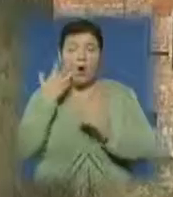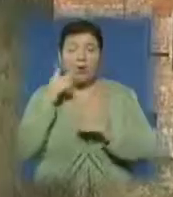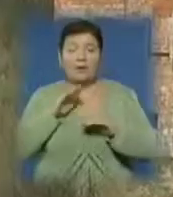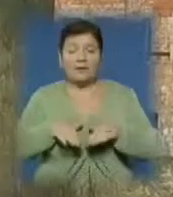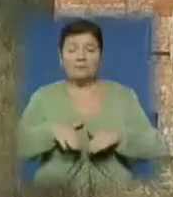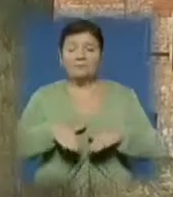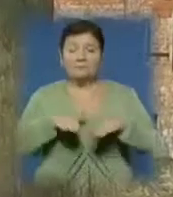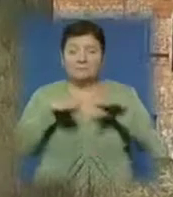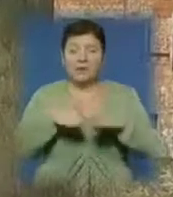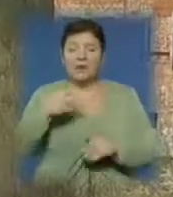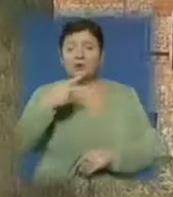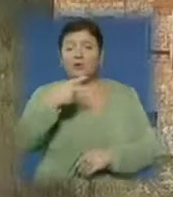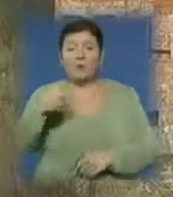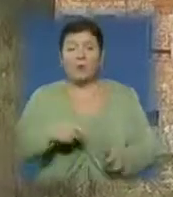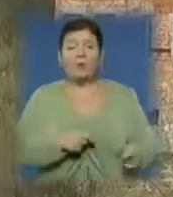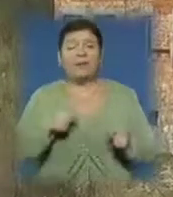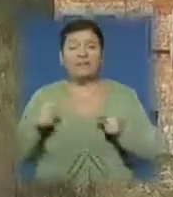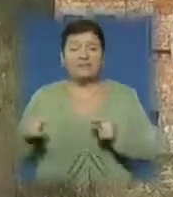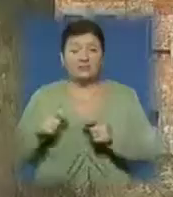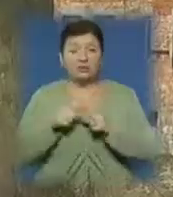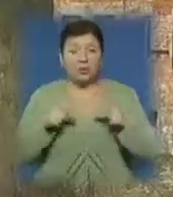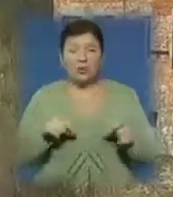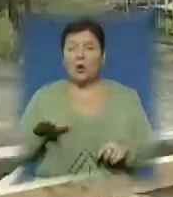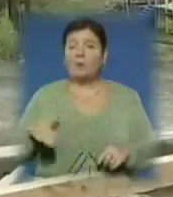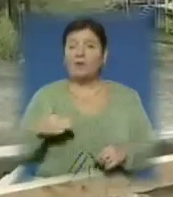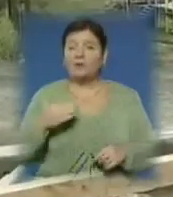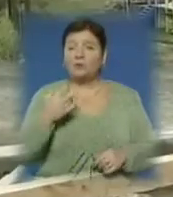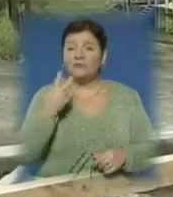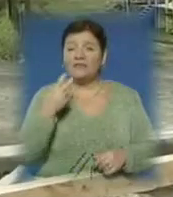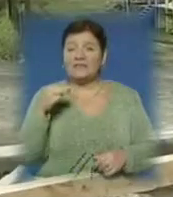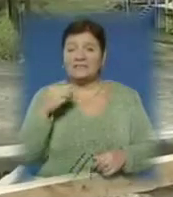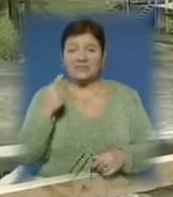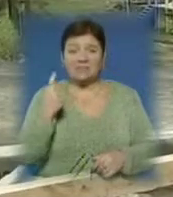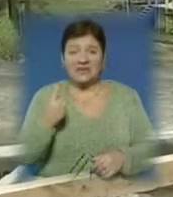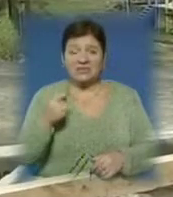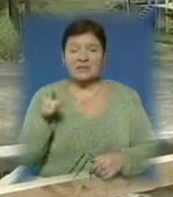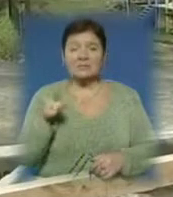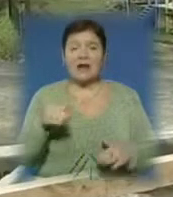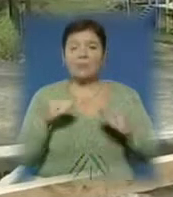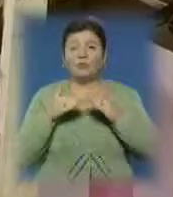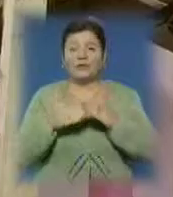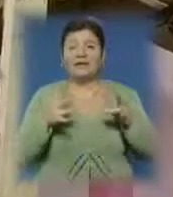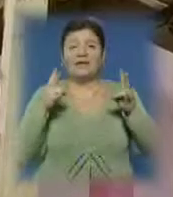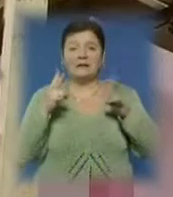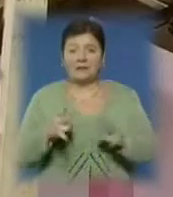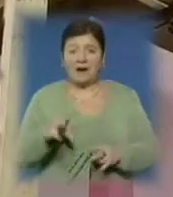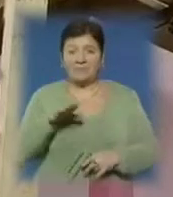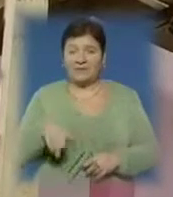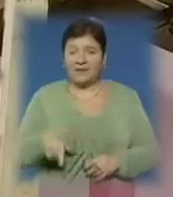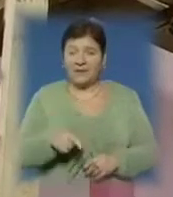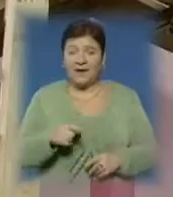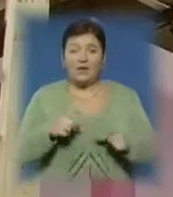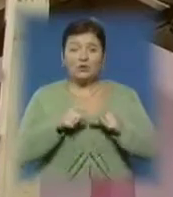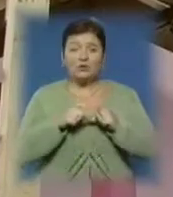її, надбудувавши другий поверх, перенесли сюди. Потім у 2001 році вже ця будівля зазнала лиха від ріки. Школу